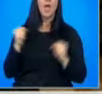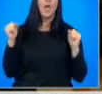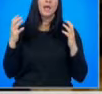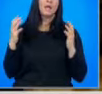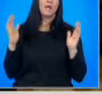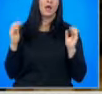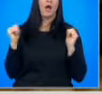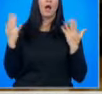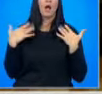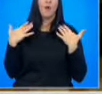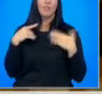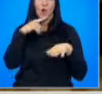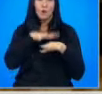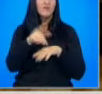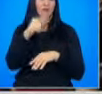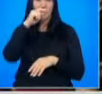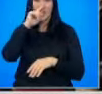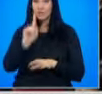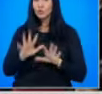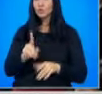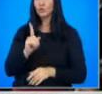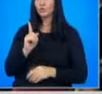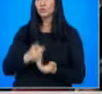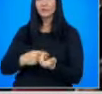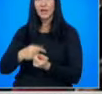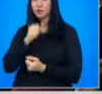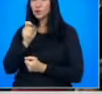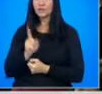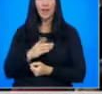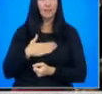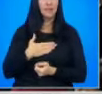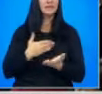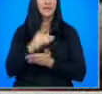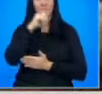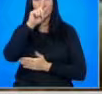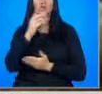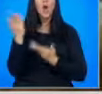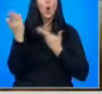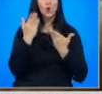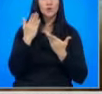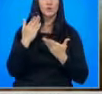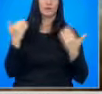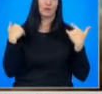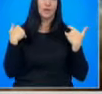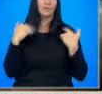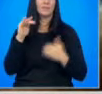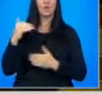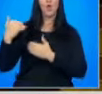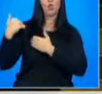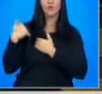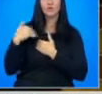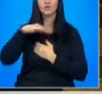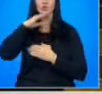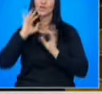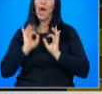са най-важните. Неща, които всеки журналист трябва да притежават. А сред важните уроци за студентите от факултета е да бъдат отговорни и да се научат на реализъм.